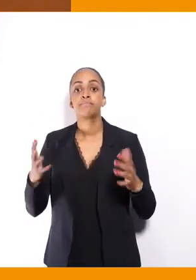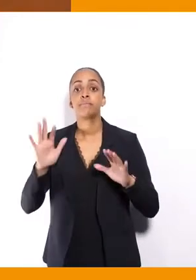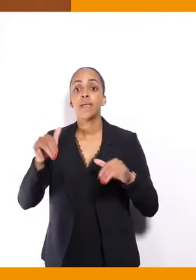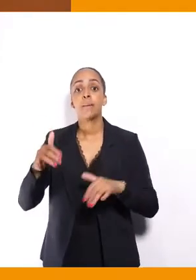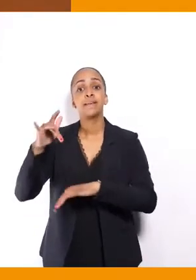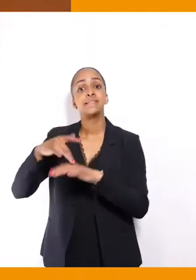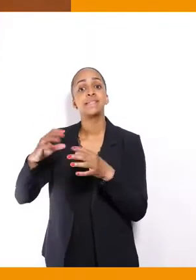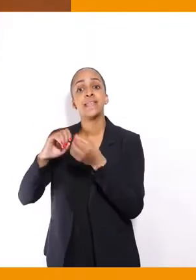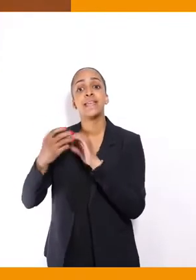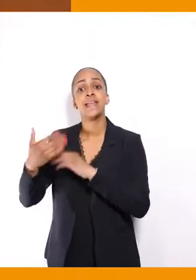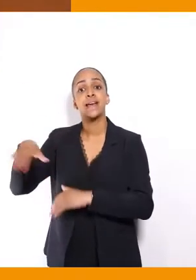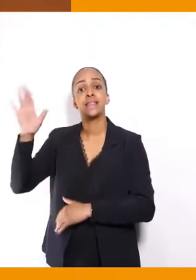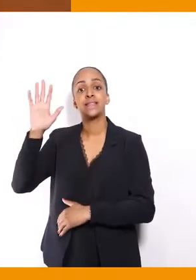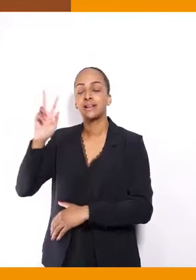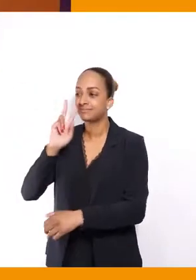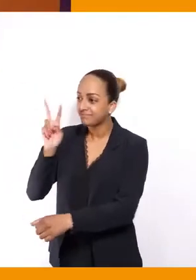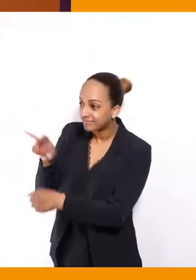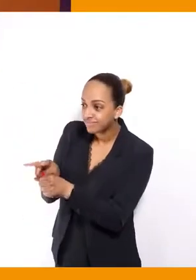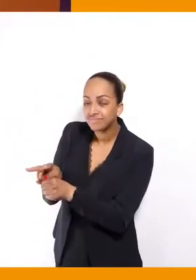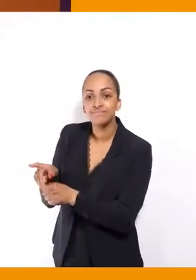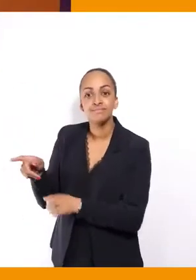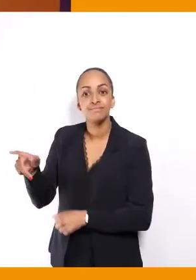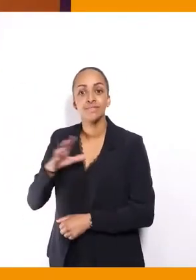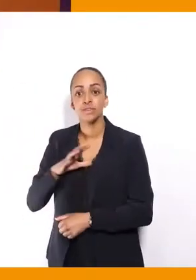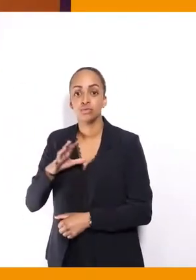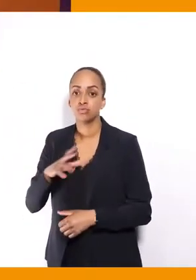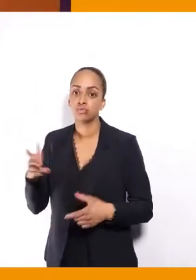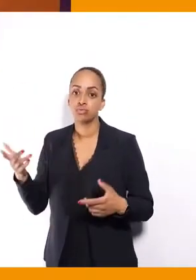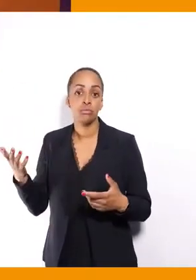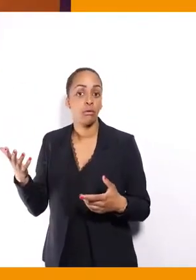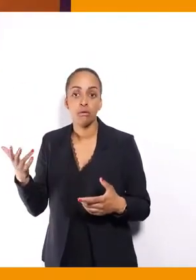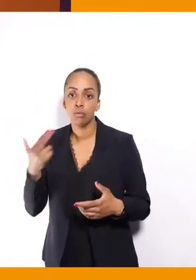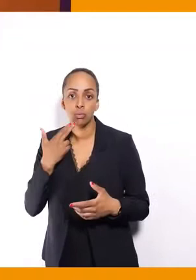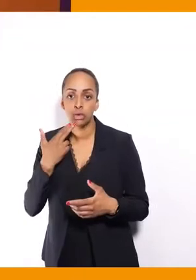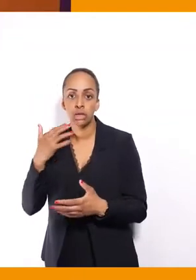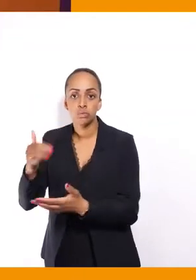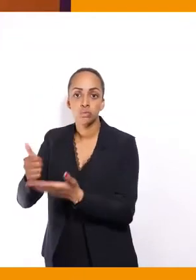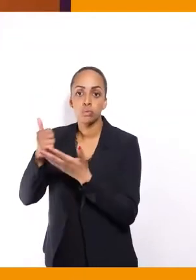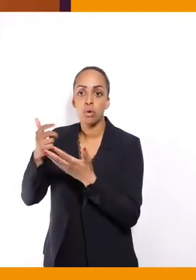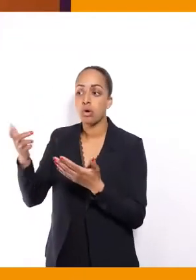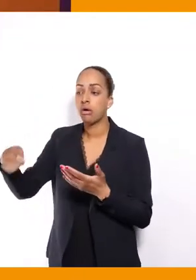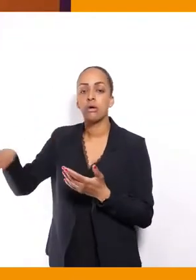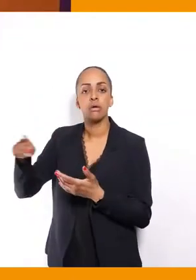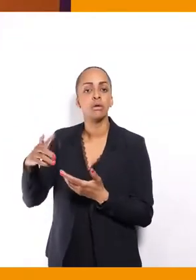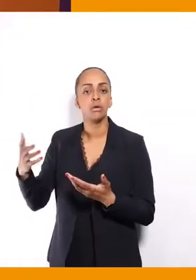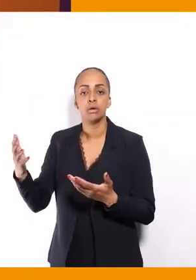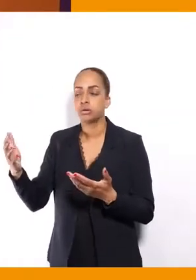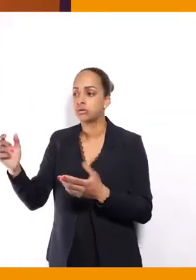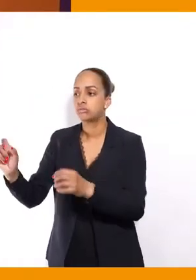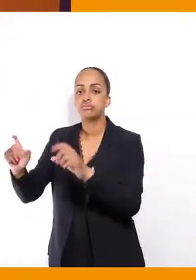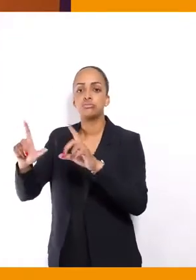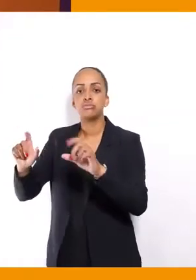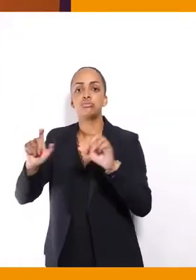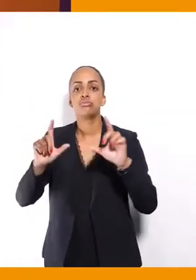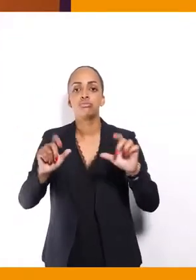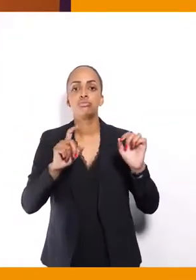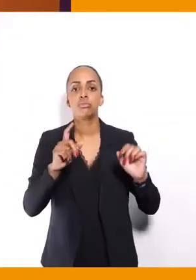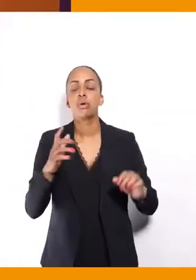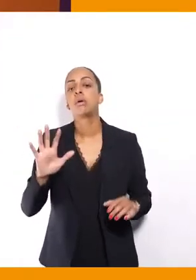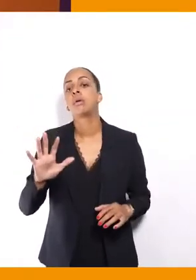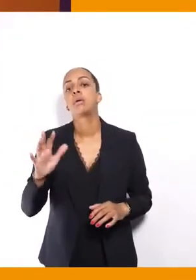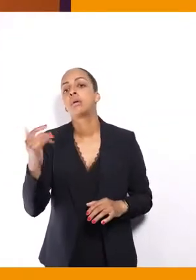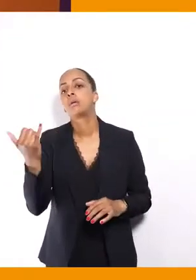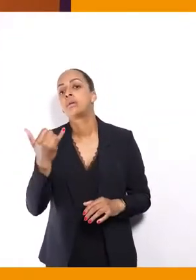candidats, qui sont aussi aujourd'hui des supports largement utilisés par les candidats. Alors nous ne rentrons pas dans les audits